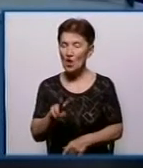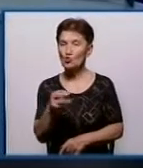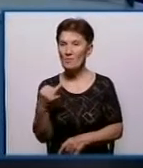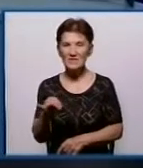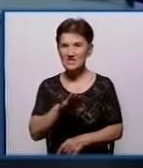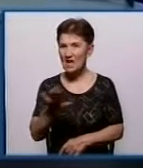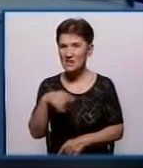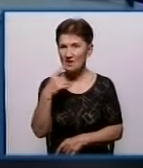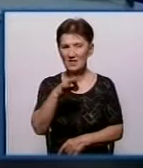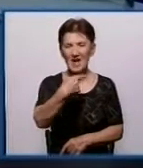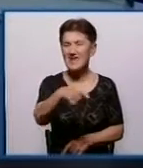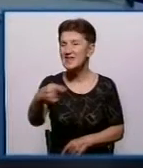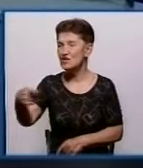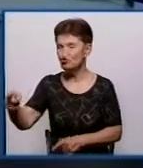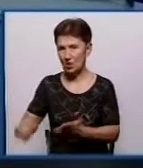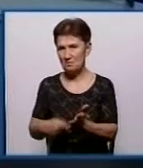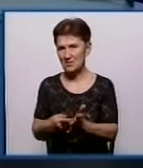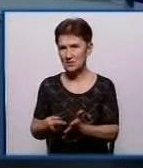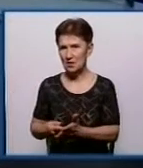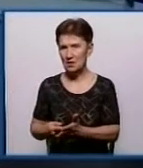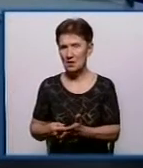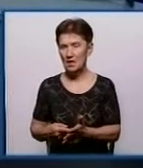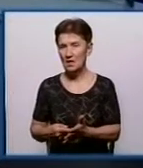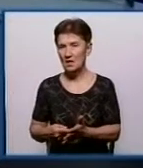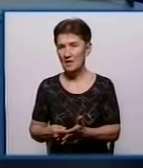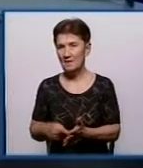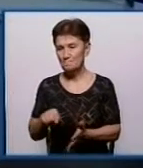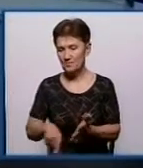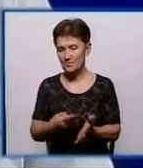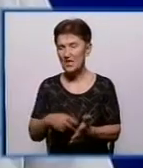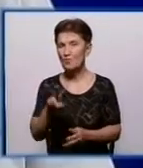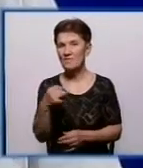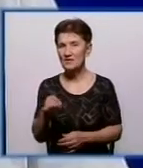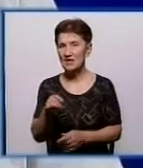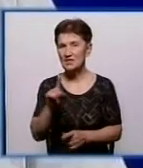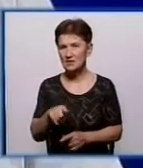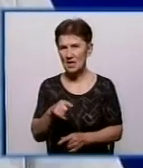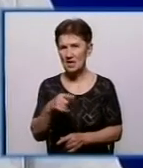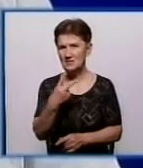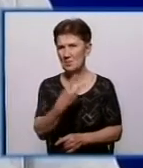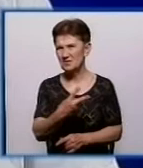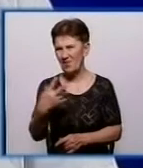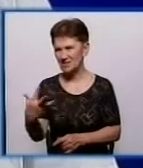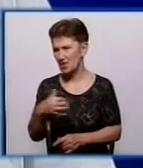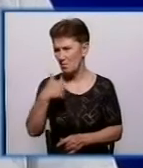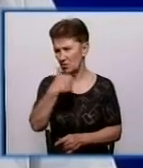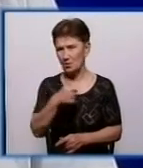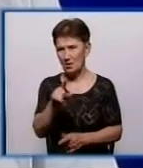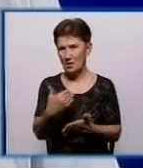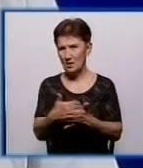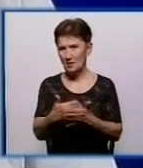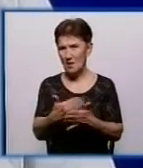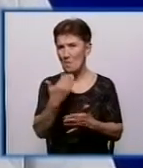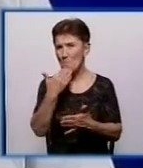інші міста, інші теж є спад споживання. Місто Кропивницький, навіть не за останні 25 років, а якщо ми візьмемо динаміку